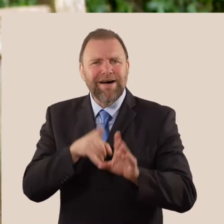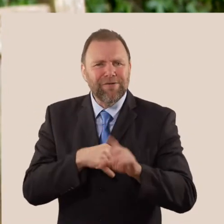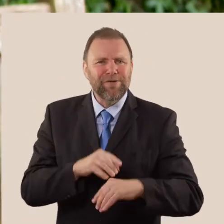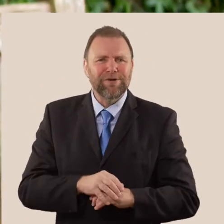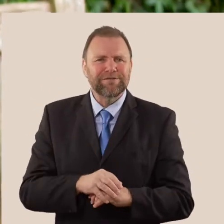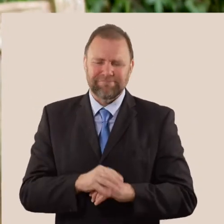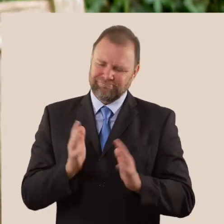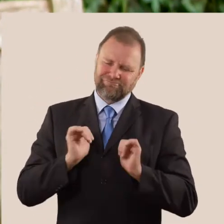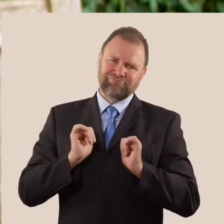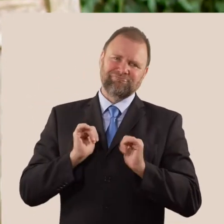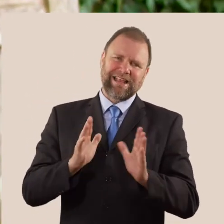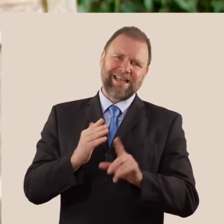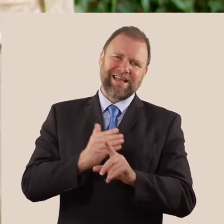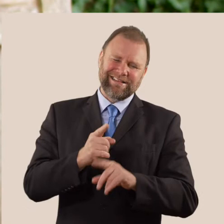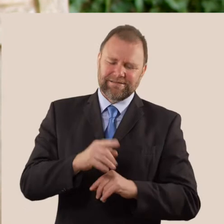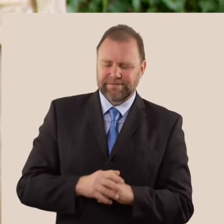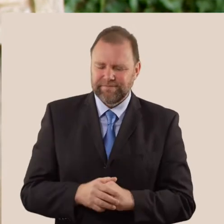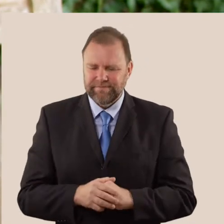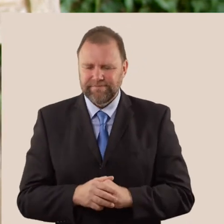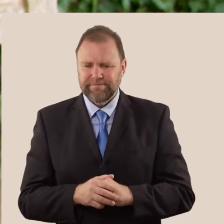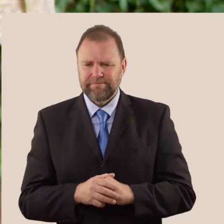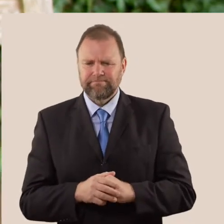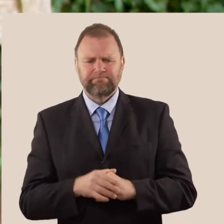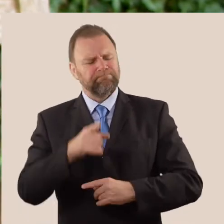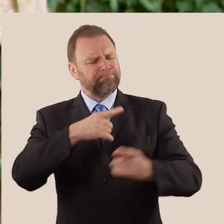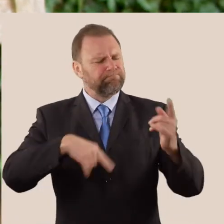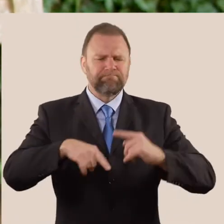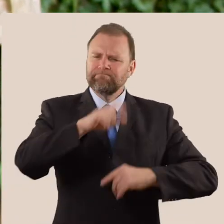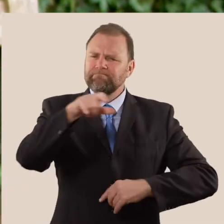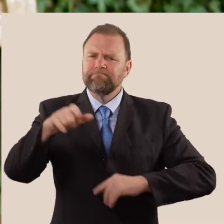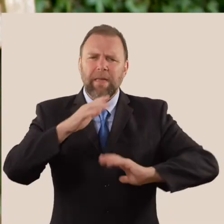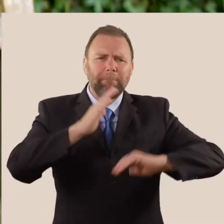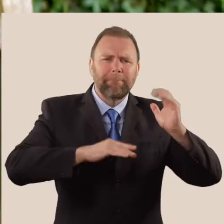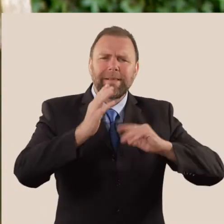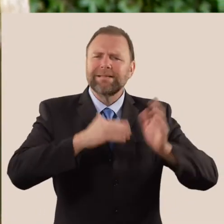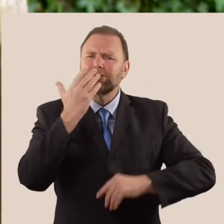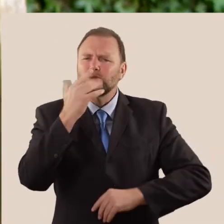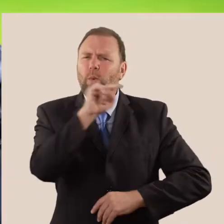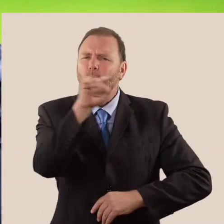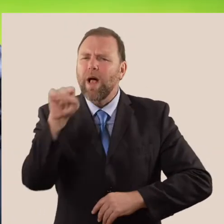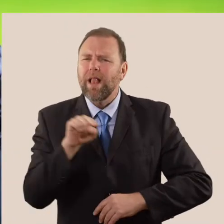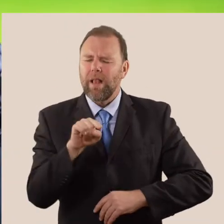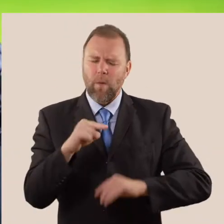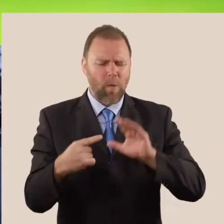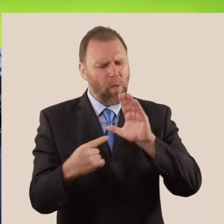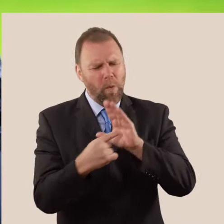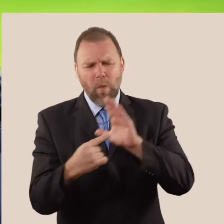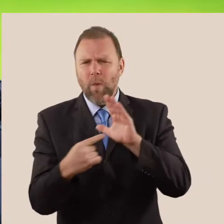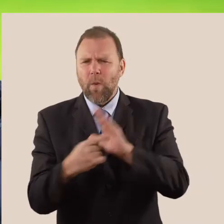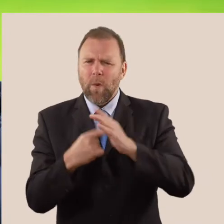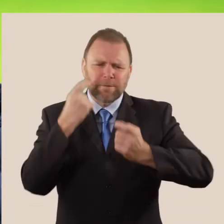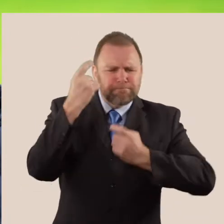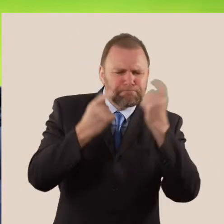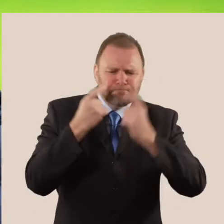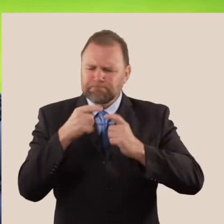i ymddeol yn gynnar. Wrth ystyried lle i leoli ysgol, mae'n hynod bwysig meddwl